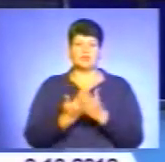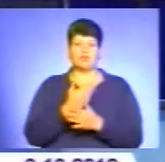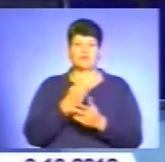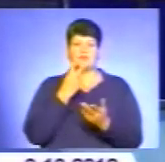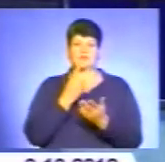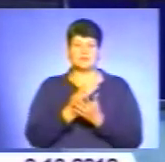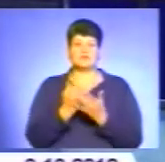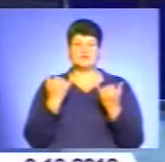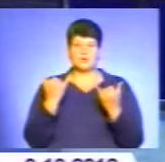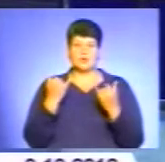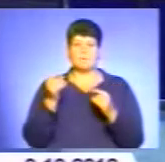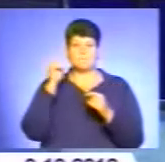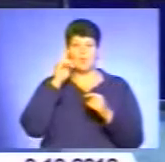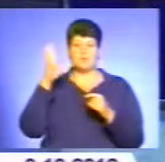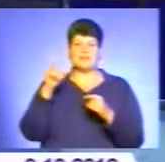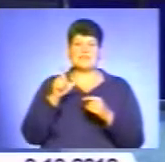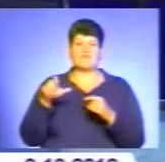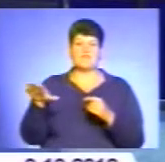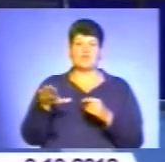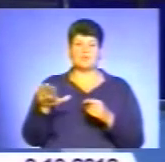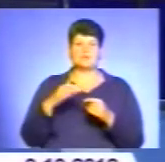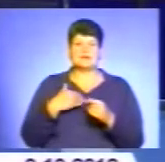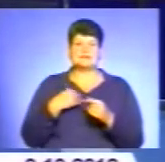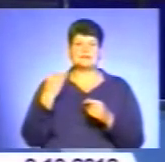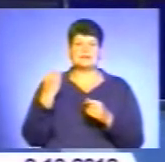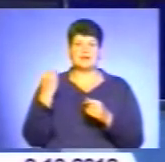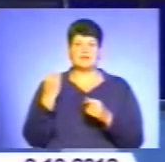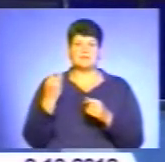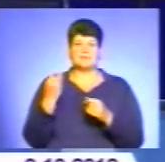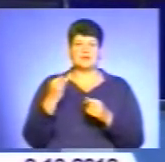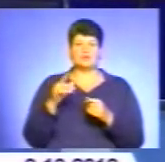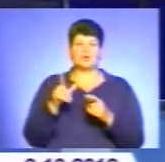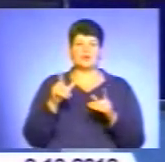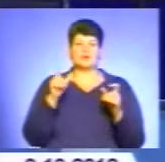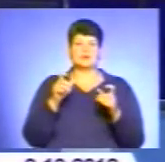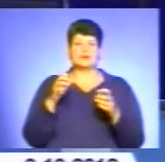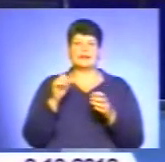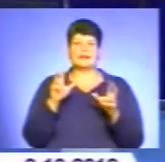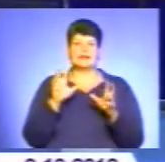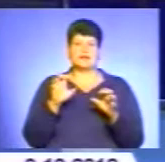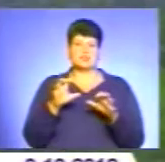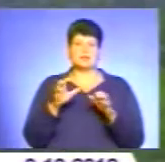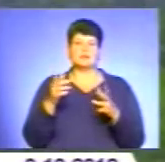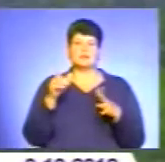популярний у Європі. У нас іноземців цікавить популяція хижих птахів у Кременецьких горах.